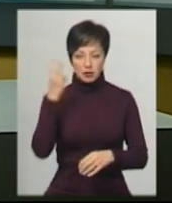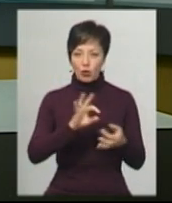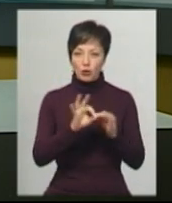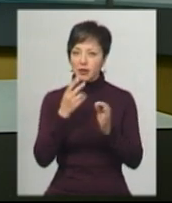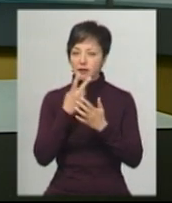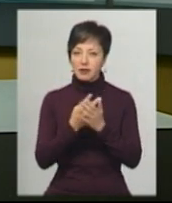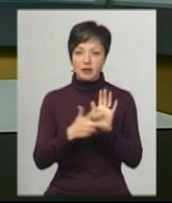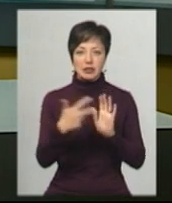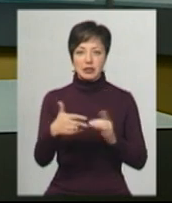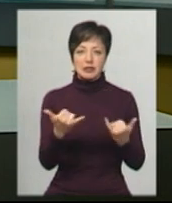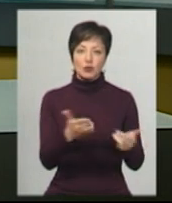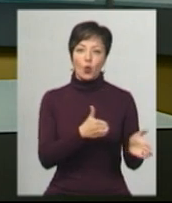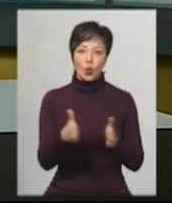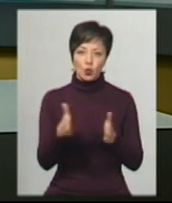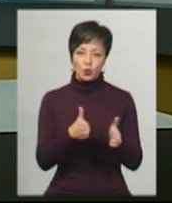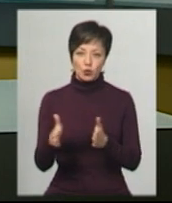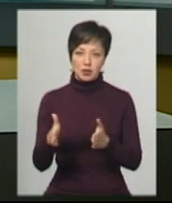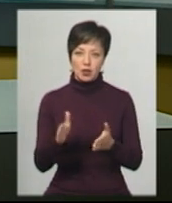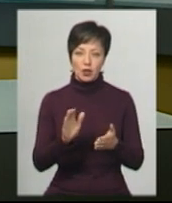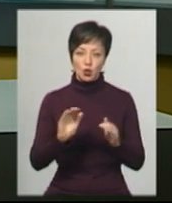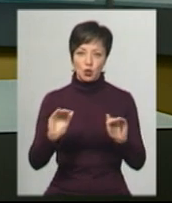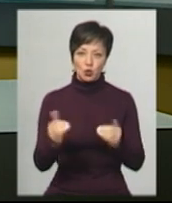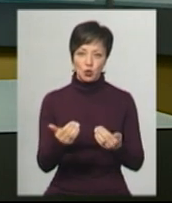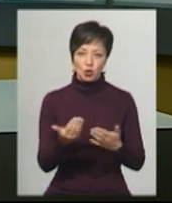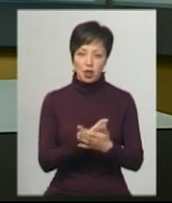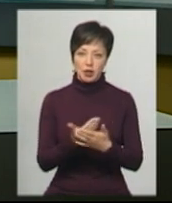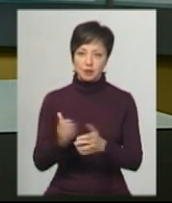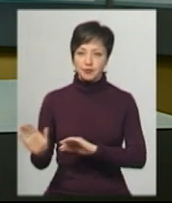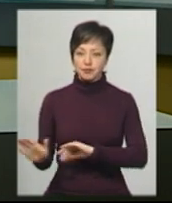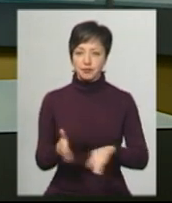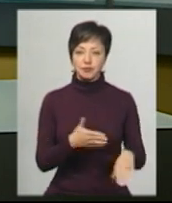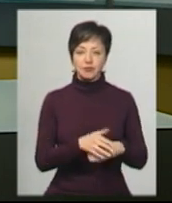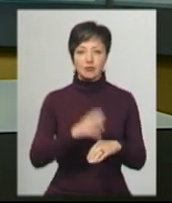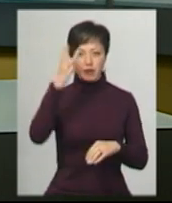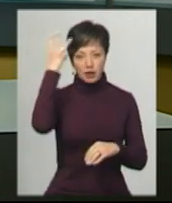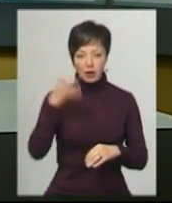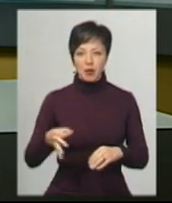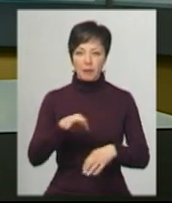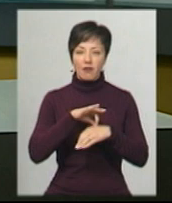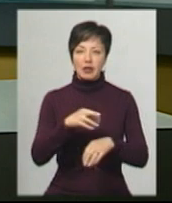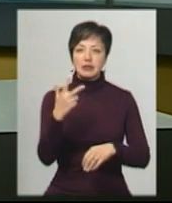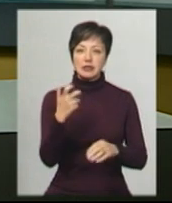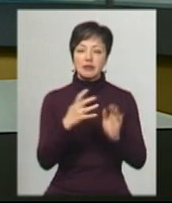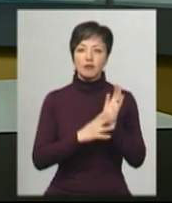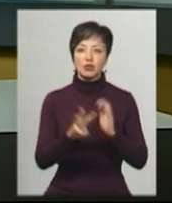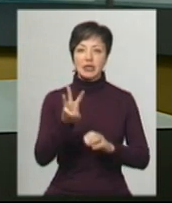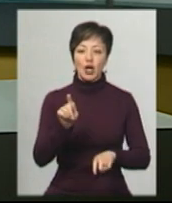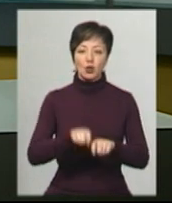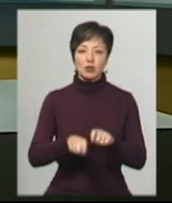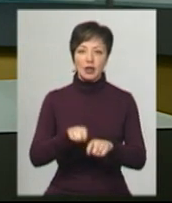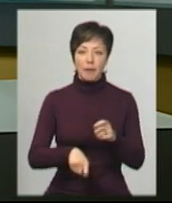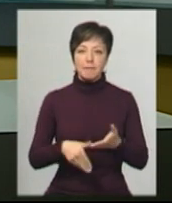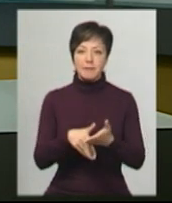.30, наразі сюжет готується до ефіру. На Хмельниччині провели 393 дослідження